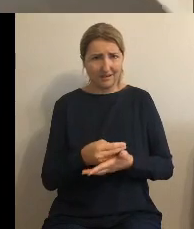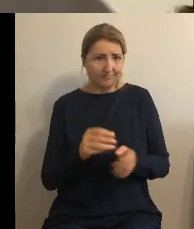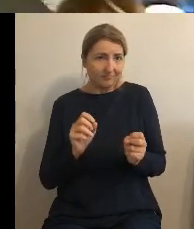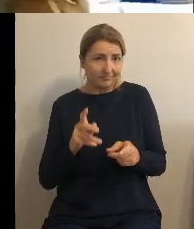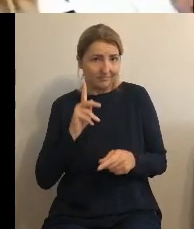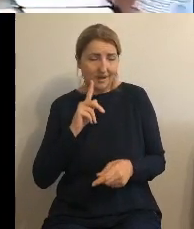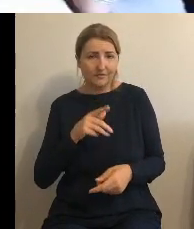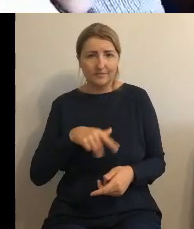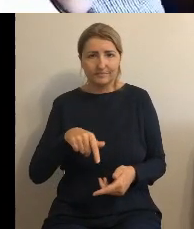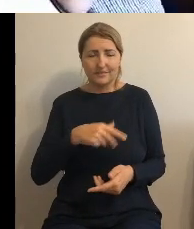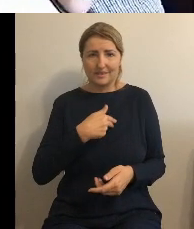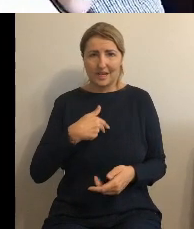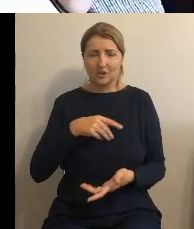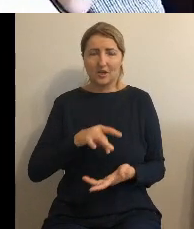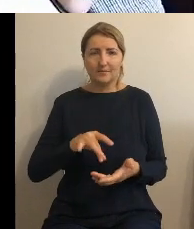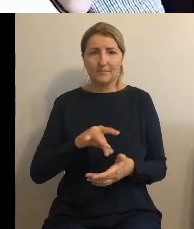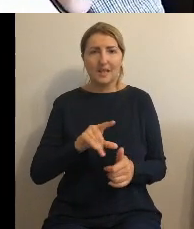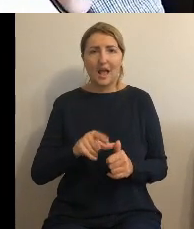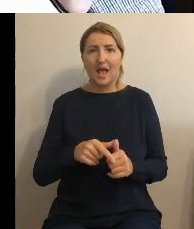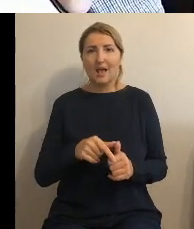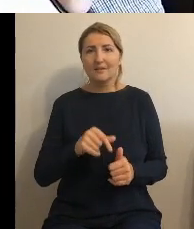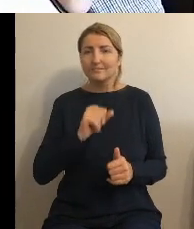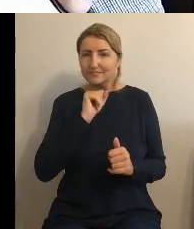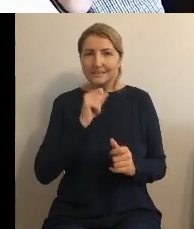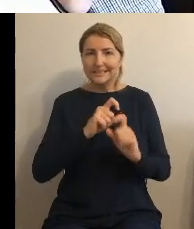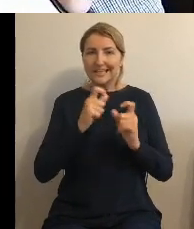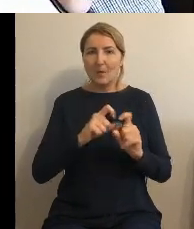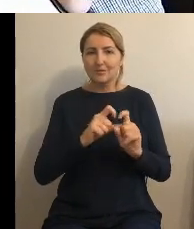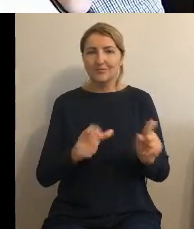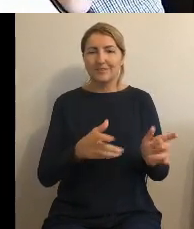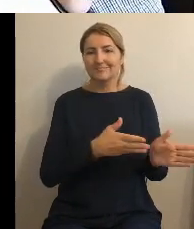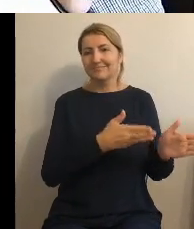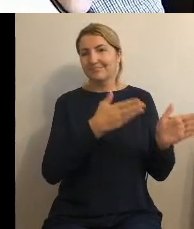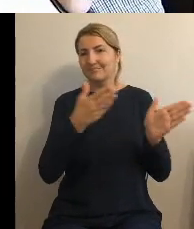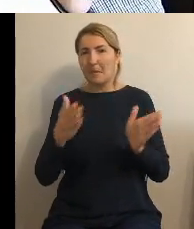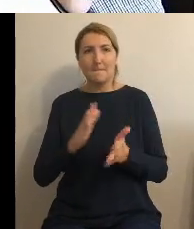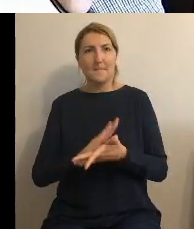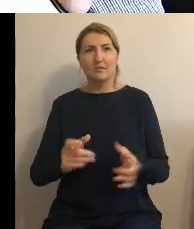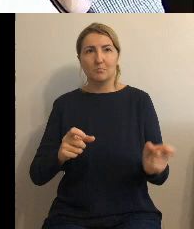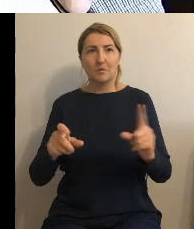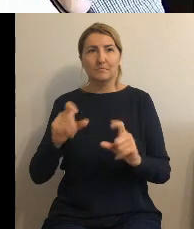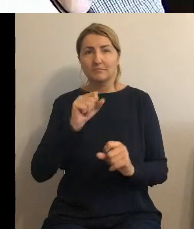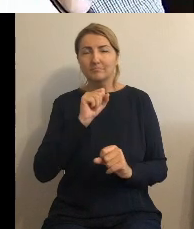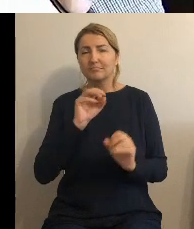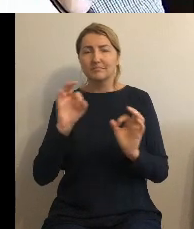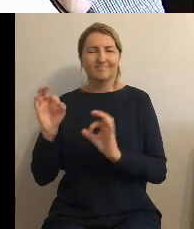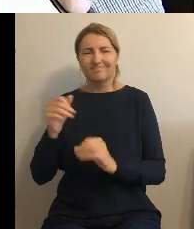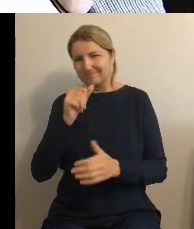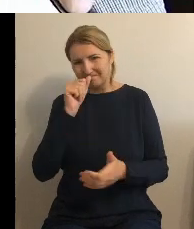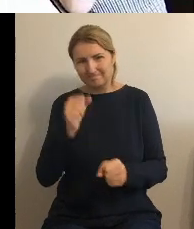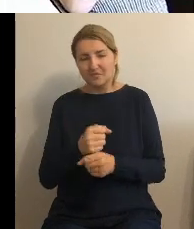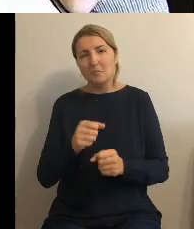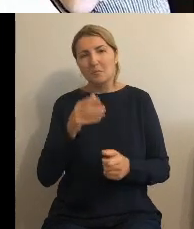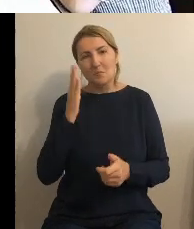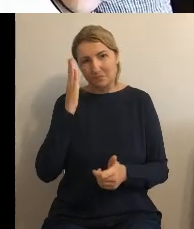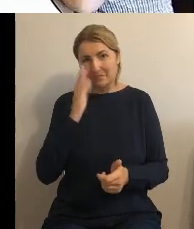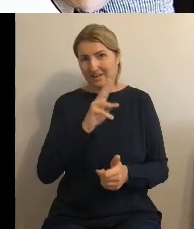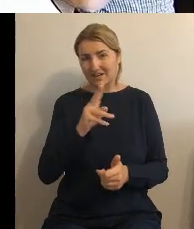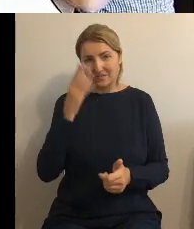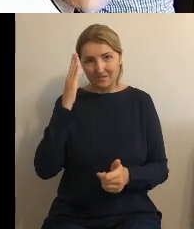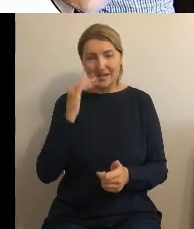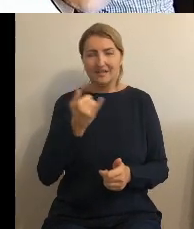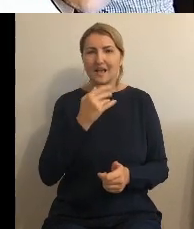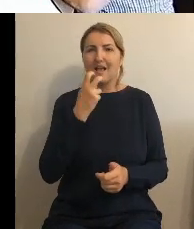uniknąć tego wszystkiego dlatego że zobaczcie nawet sama cena energii elektrycznej rok rocznie